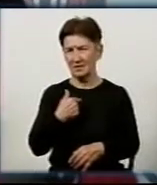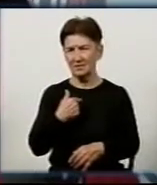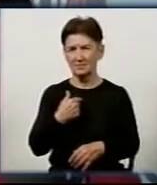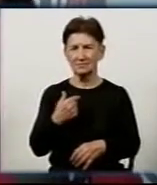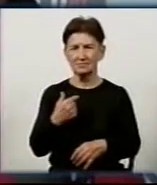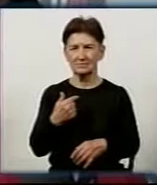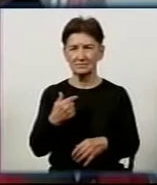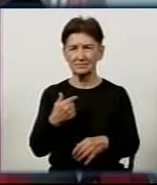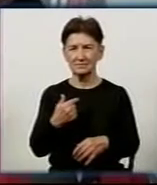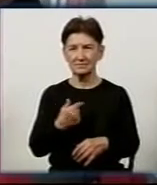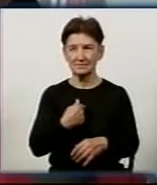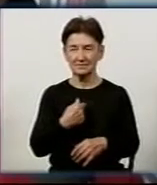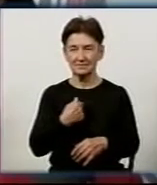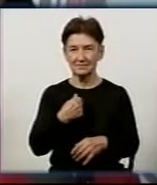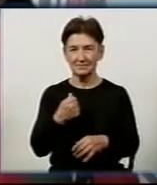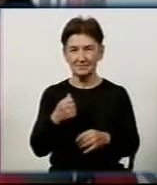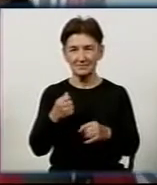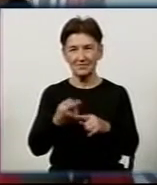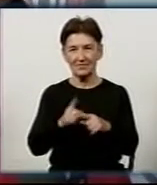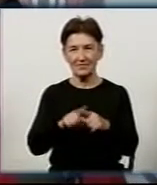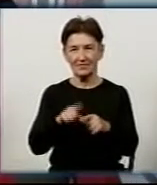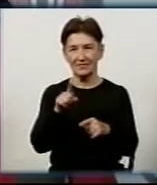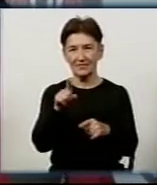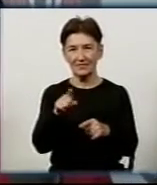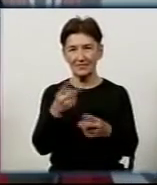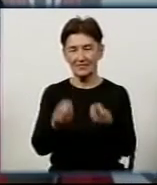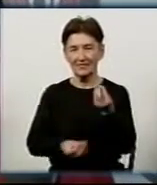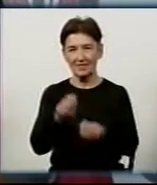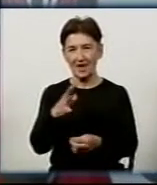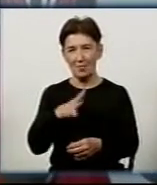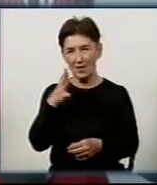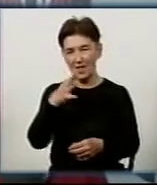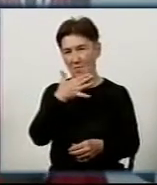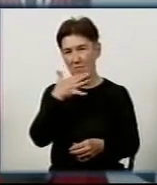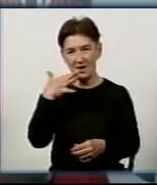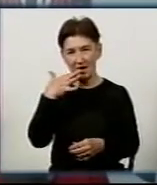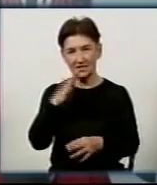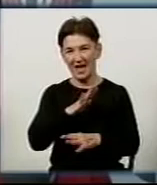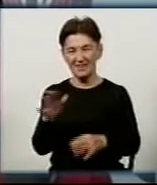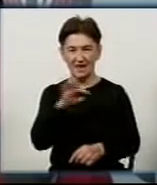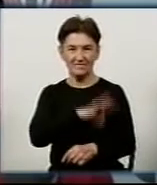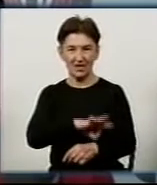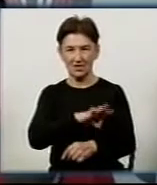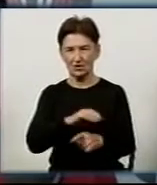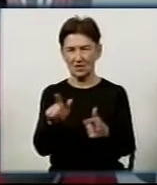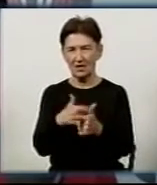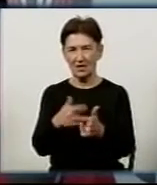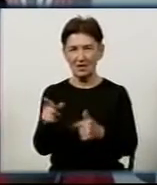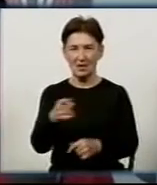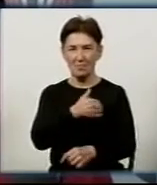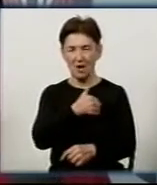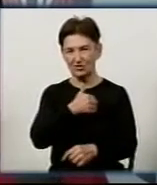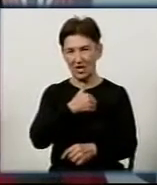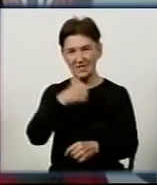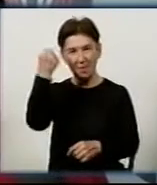Давно ми не відчували смак перемоги. Гра була важкою. Було у нас багато невикористаних моментів, але, вважаю, бажання перемогти.